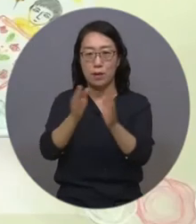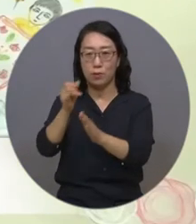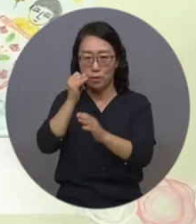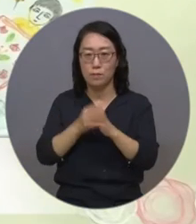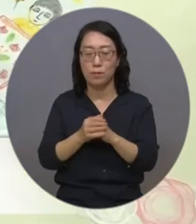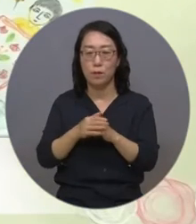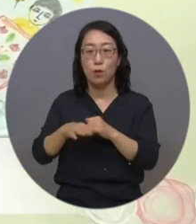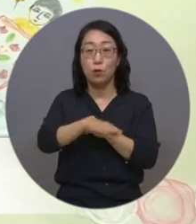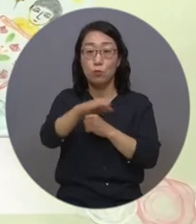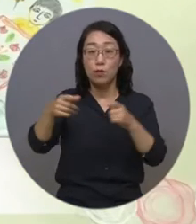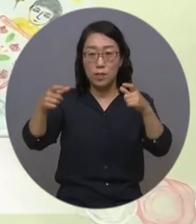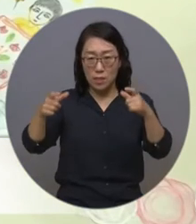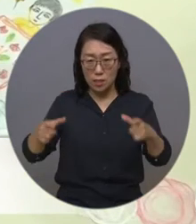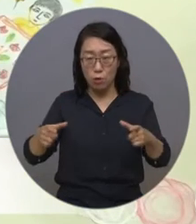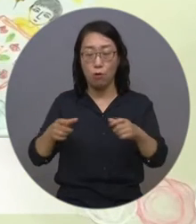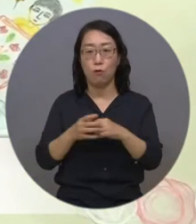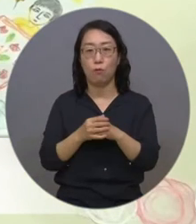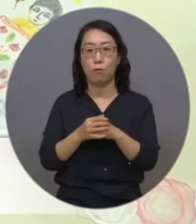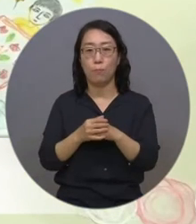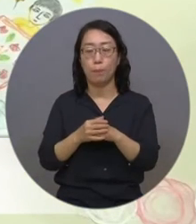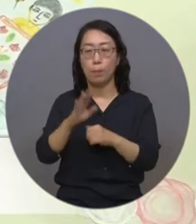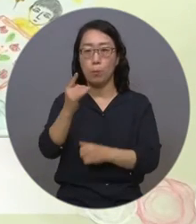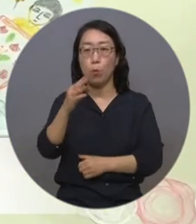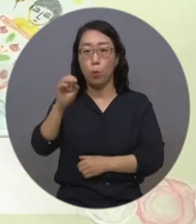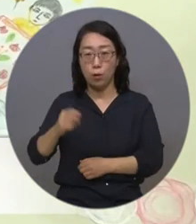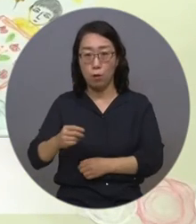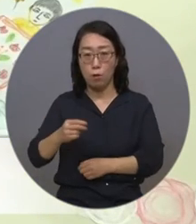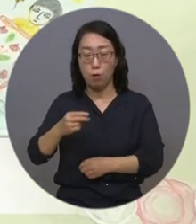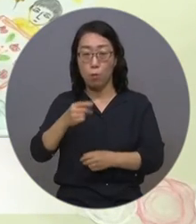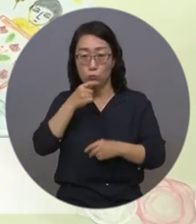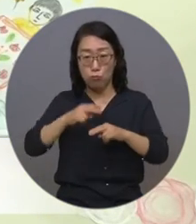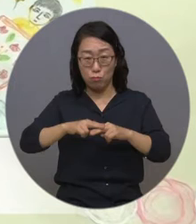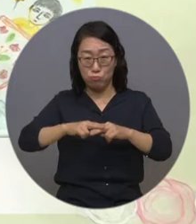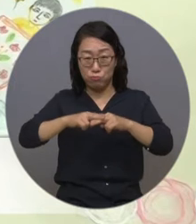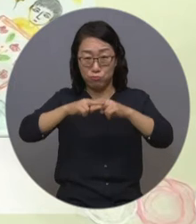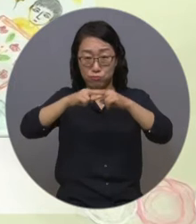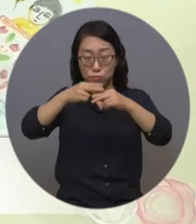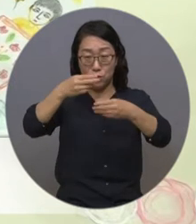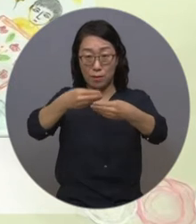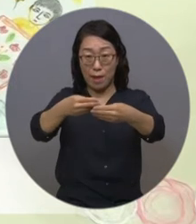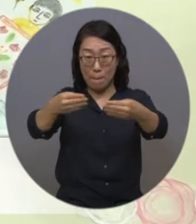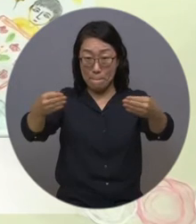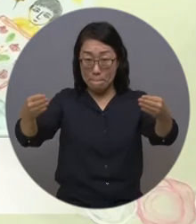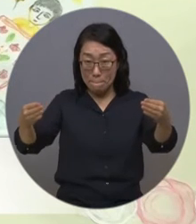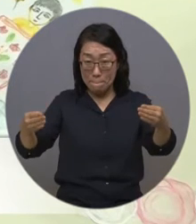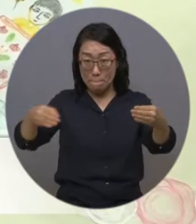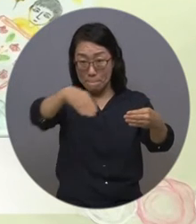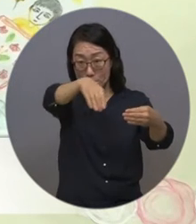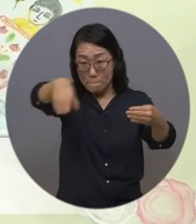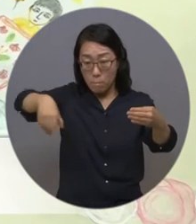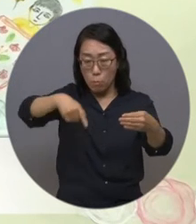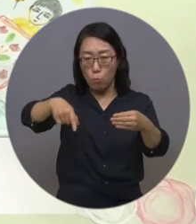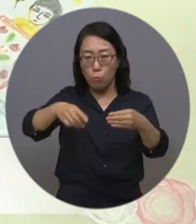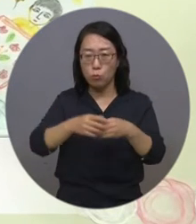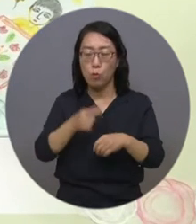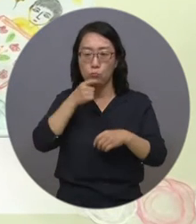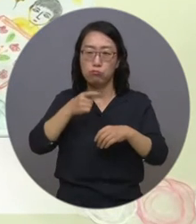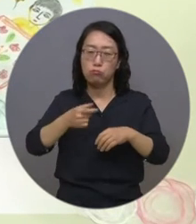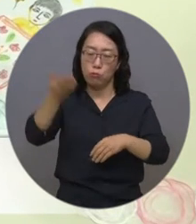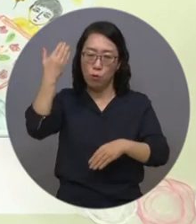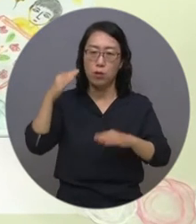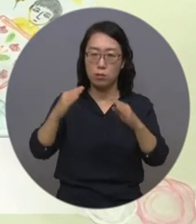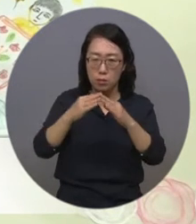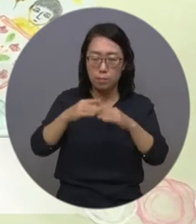저희 지역은 보령댐이 만들어지면서 수몰민들이 주로 거주하고 있는 지역입니다.